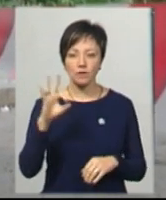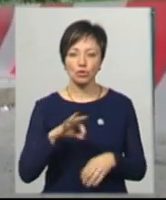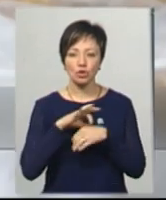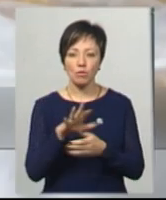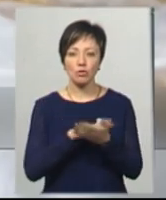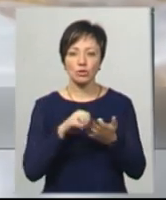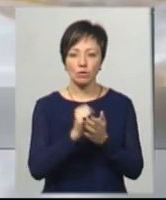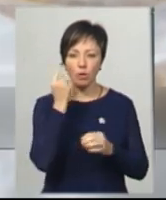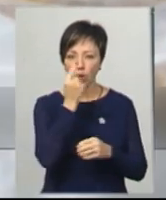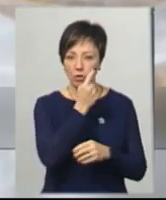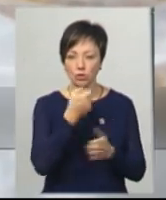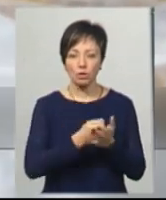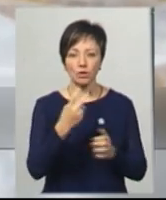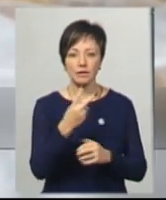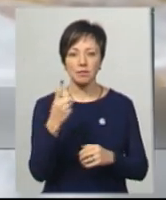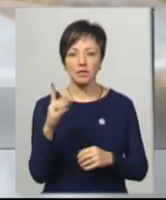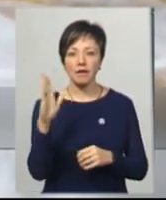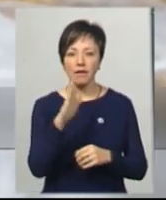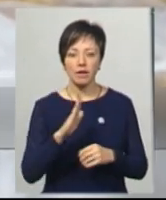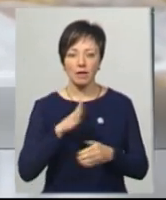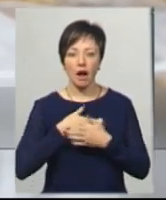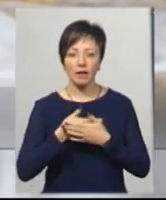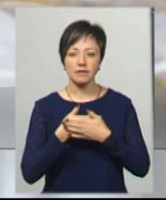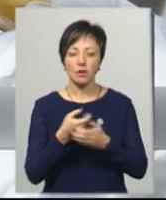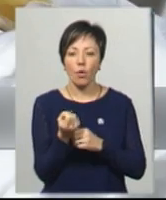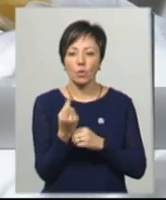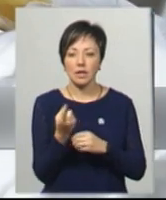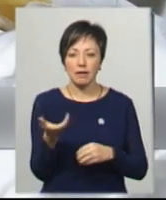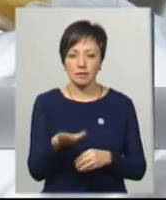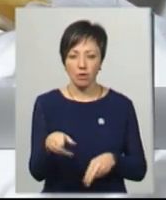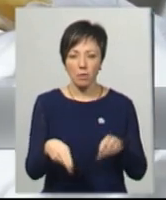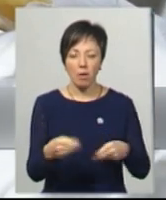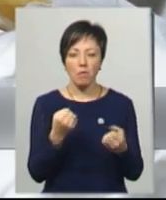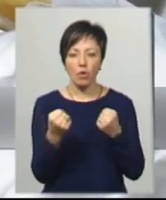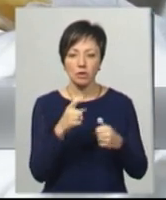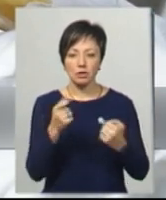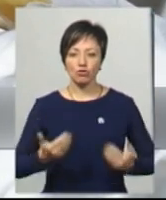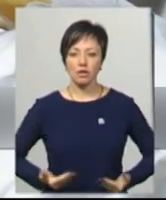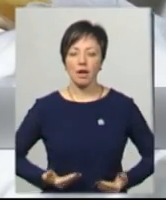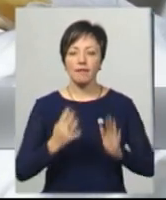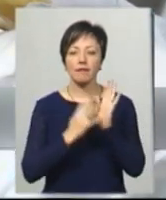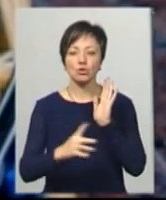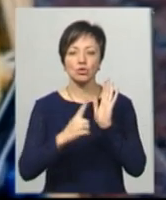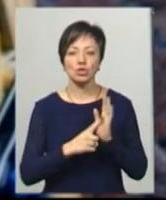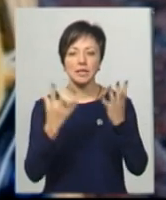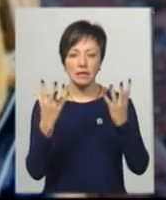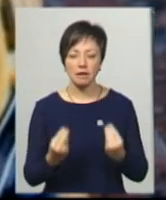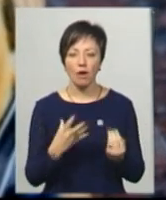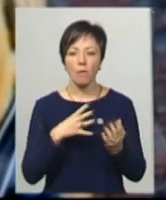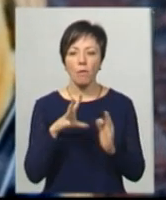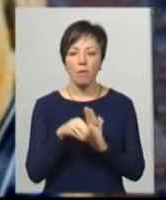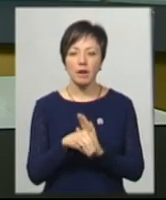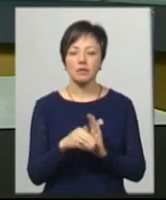і пошкоджені очі. До 21 вересня активістка перенесла 11 операцій, боролася за життя 96 днів і померла